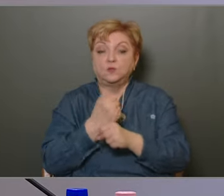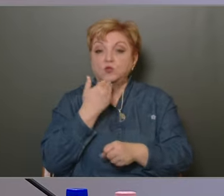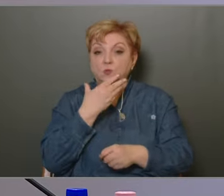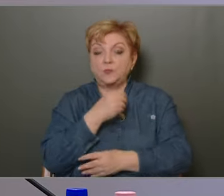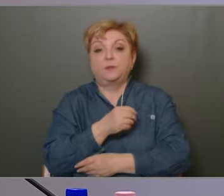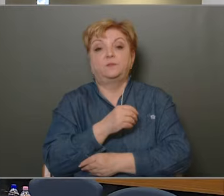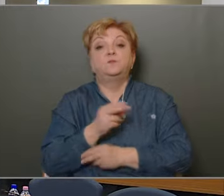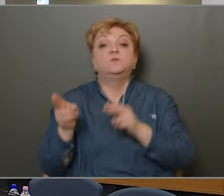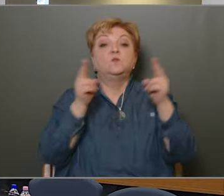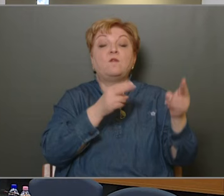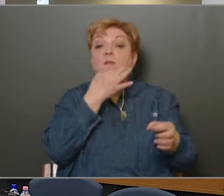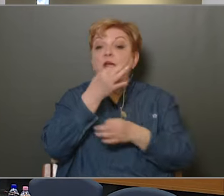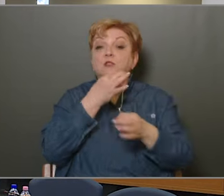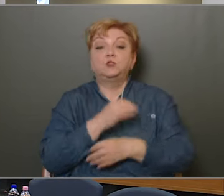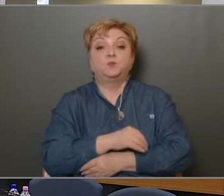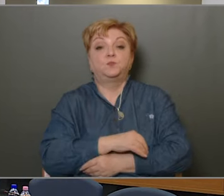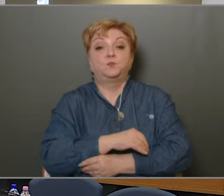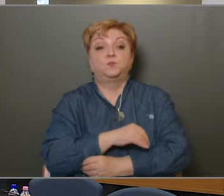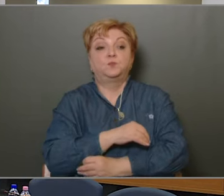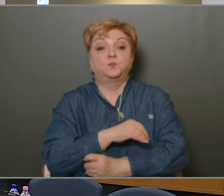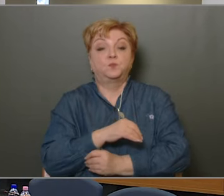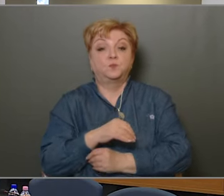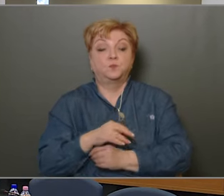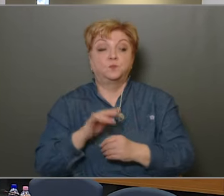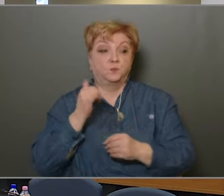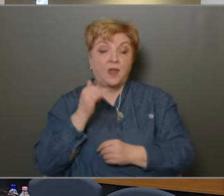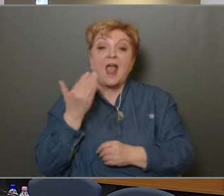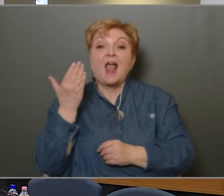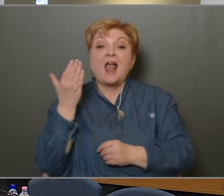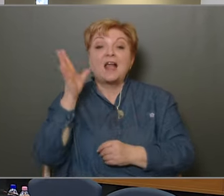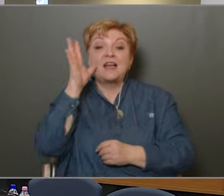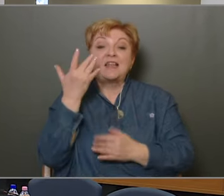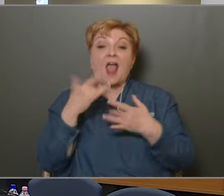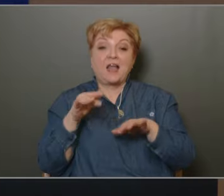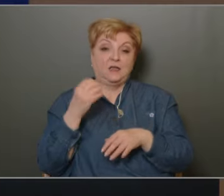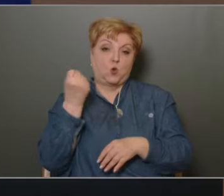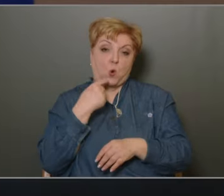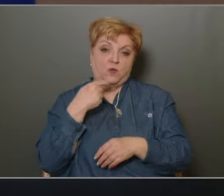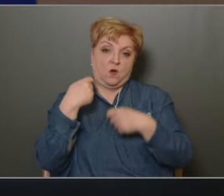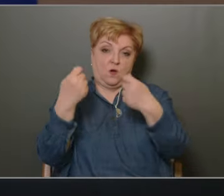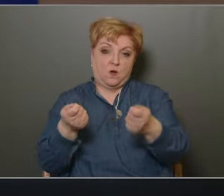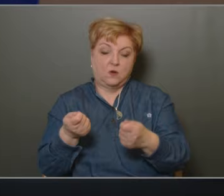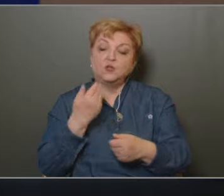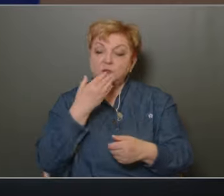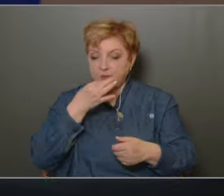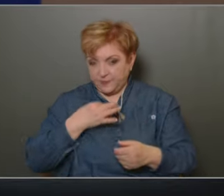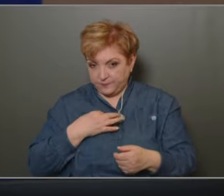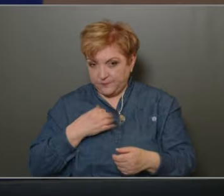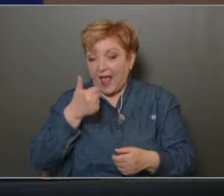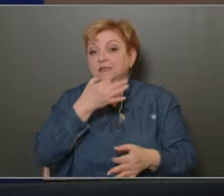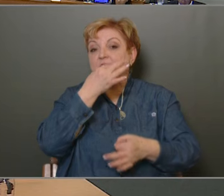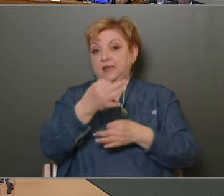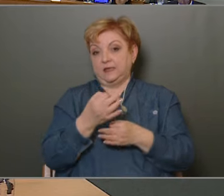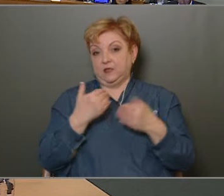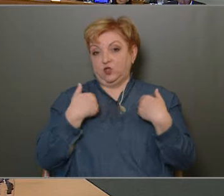Köszönöm További kérdés vané? Igen, Kesztei Dorottya kérdez, megadom a szó Köszönöm szépen polgármester úr, csak egy